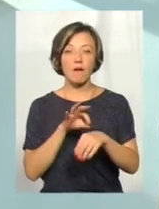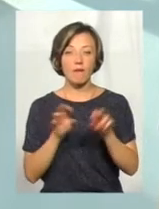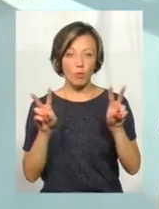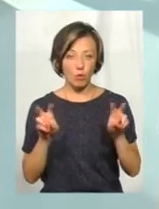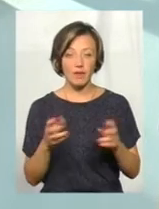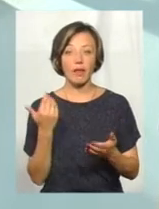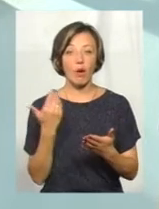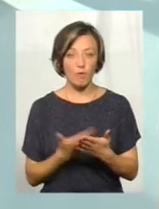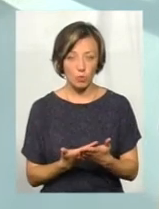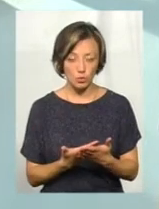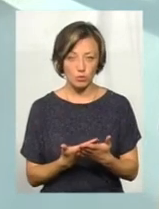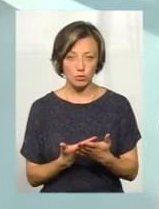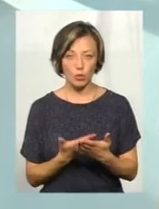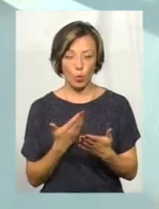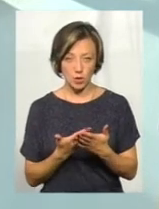Так ось,